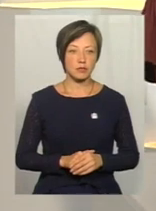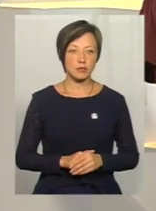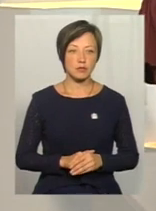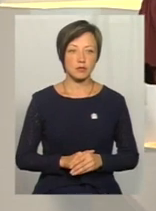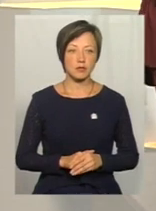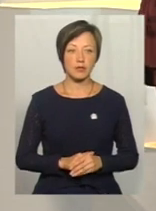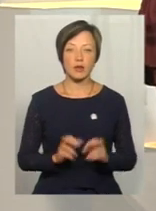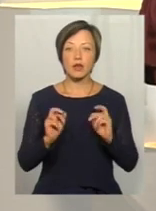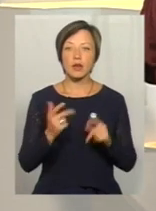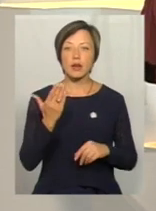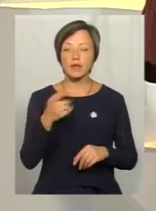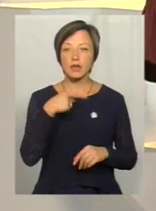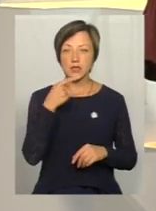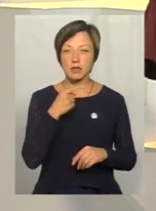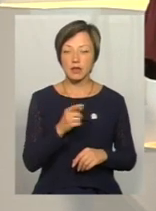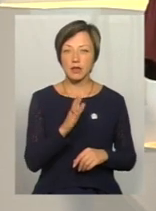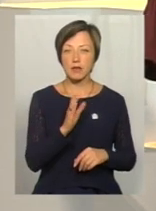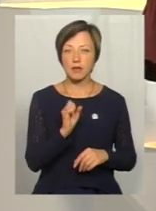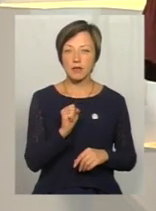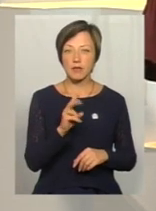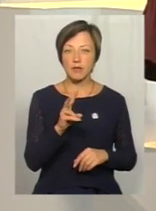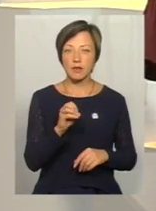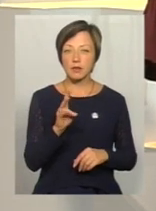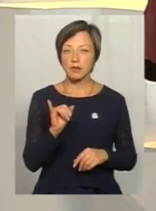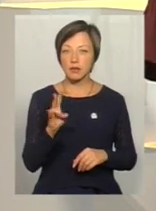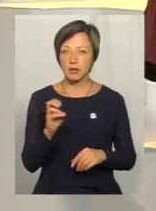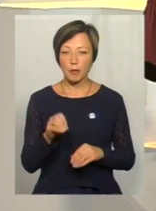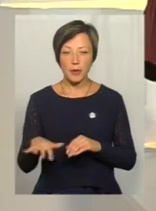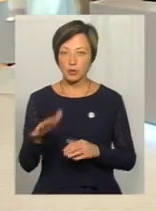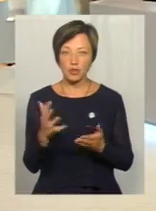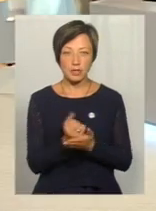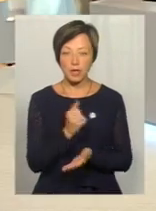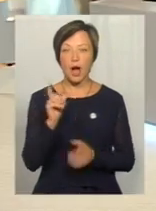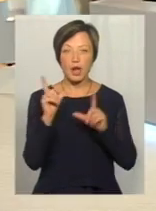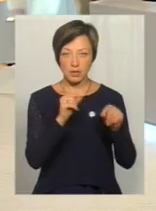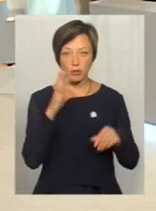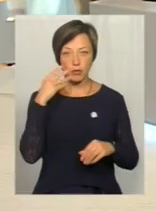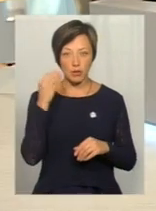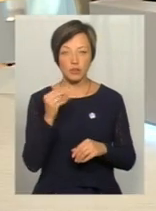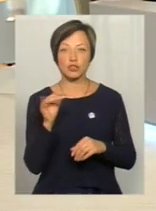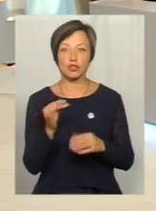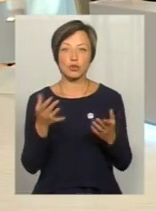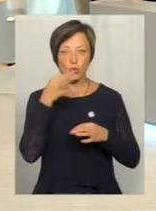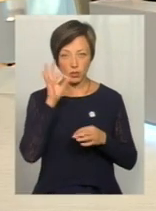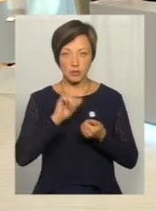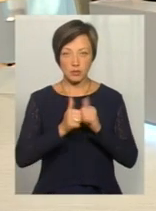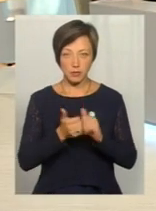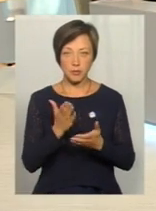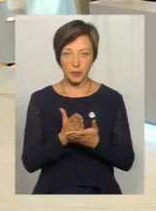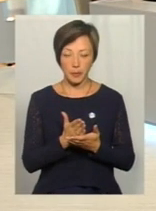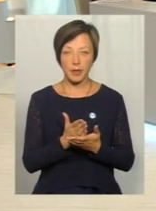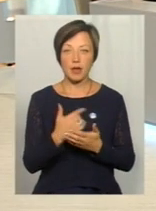Як ви казали, Валентина, ще приміщення не знайшли для цього центру, так? А чи їздили в Кишинів, чи десь уже якийсь досвід маєте? В